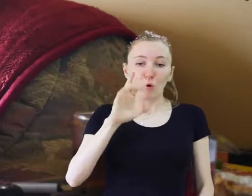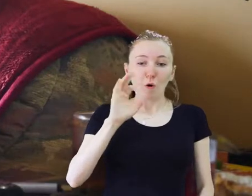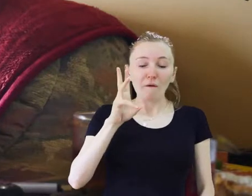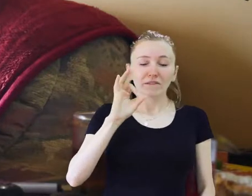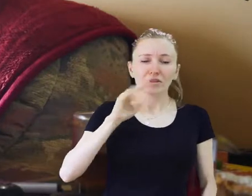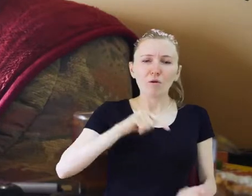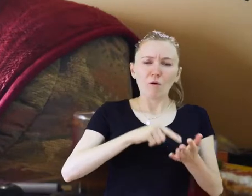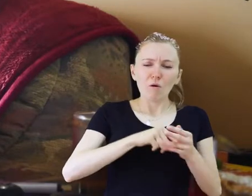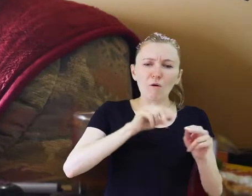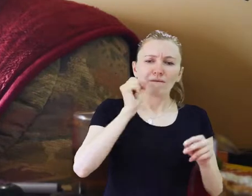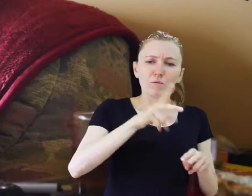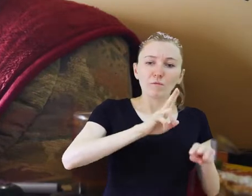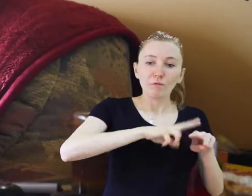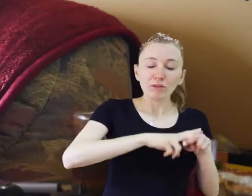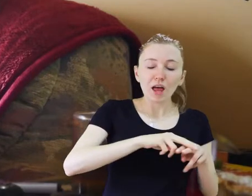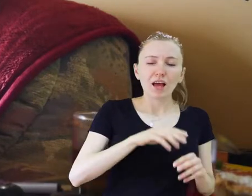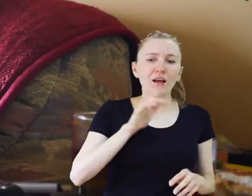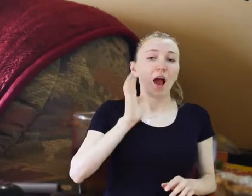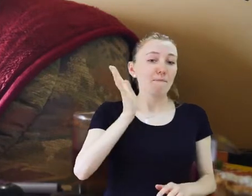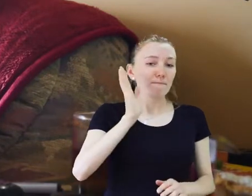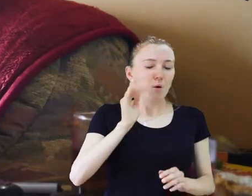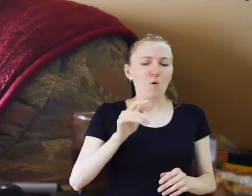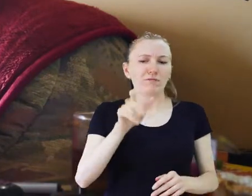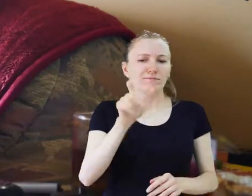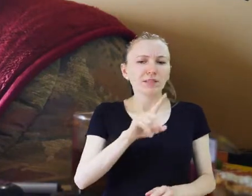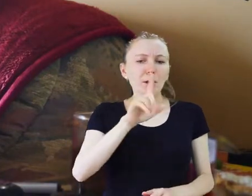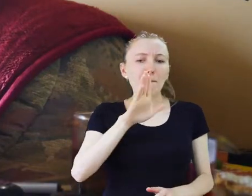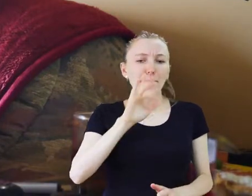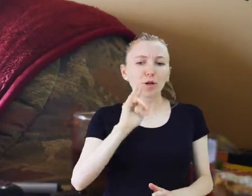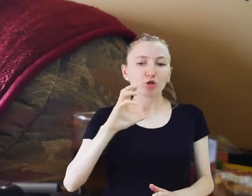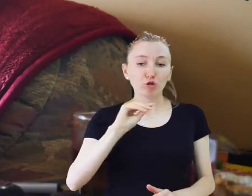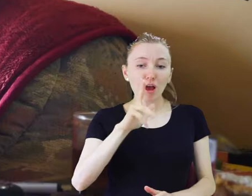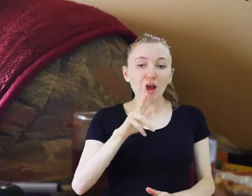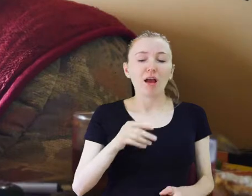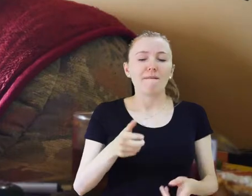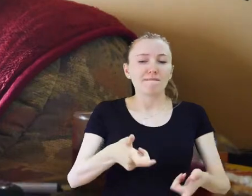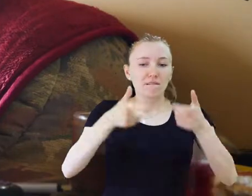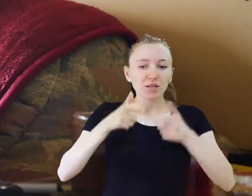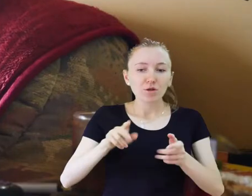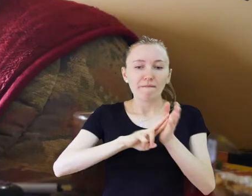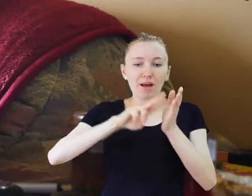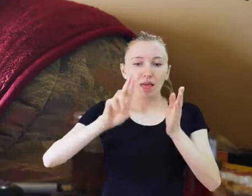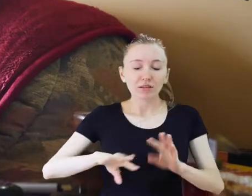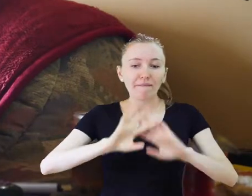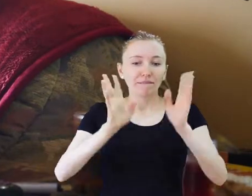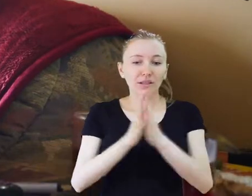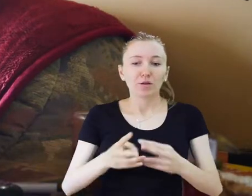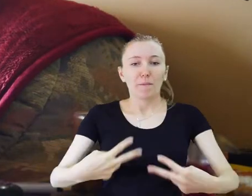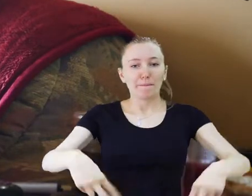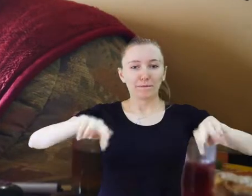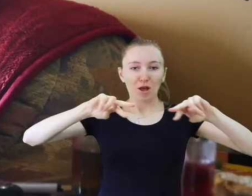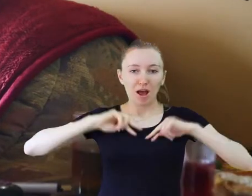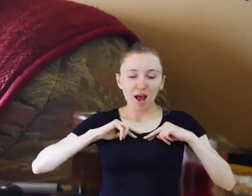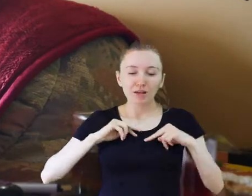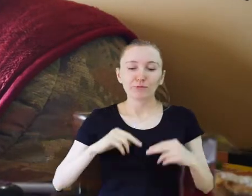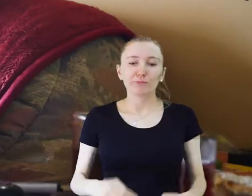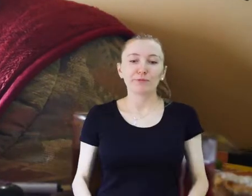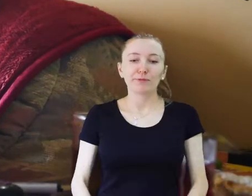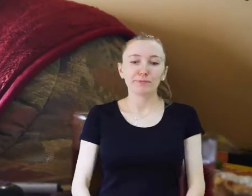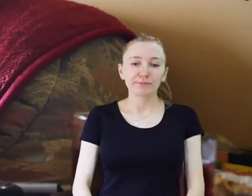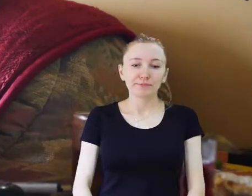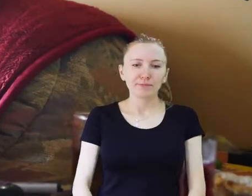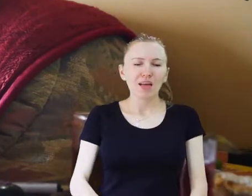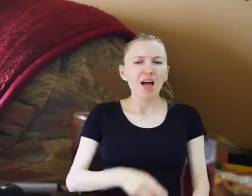w tym wszedł jako fundacja. No ale później Zbyszek się z tego wycofał i wszystko zostawili mnie.